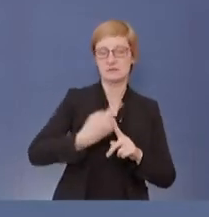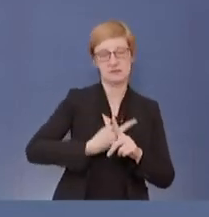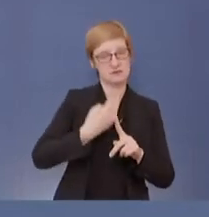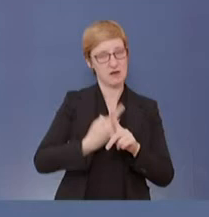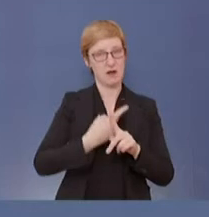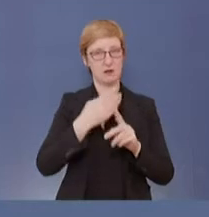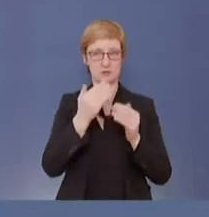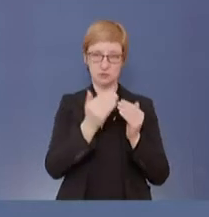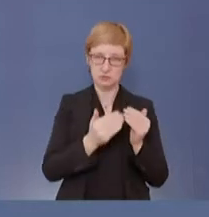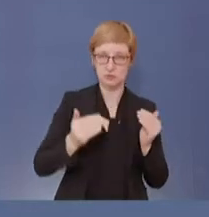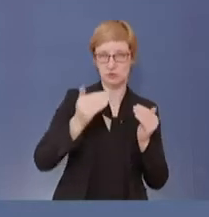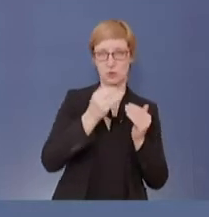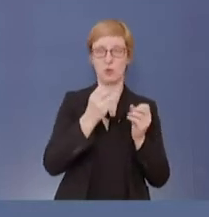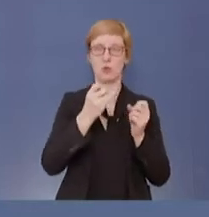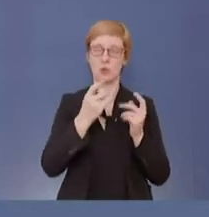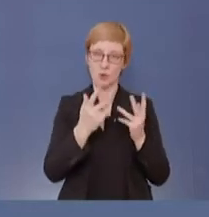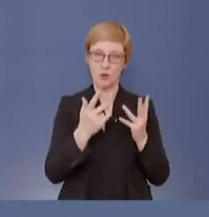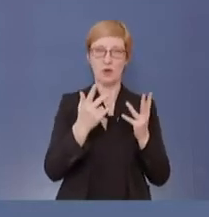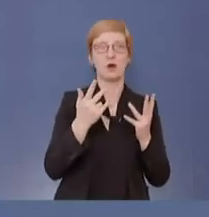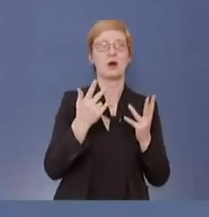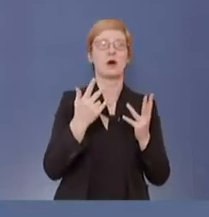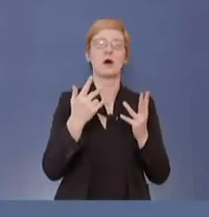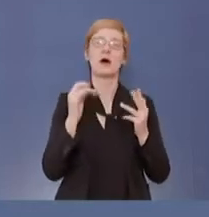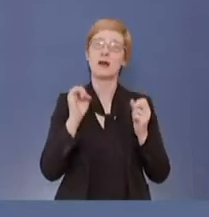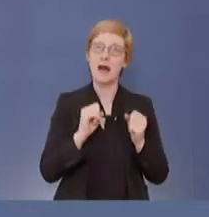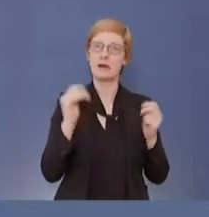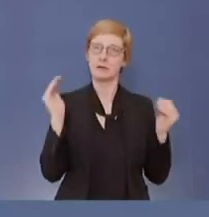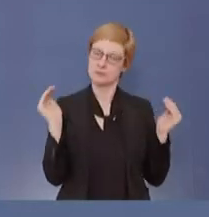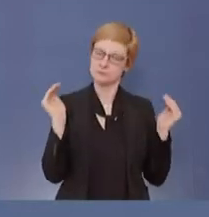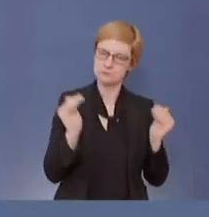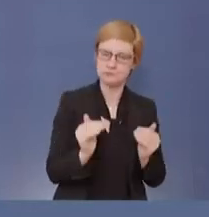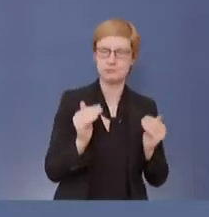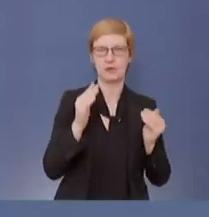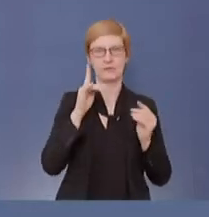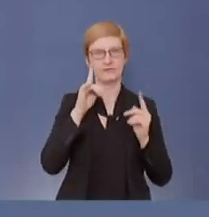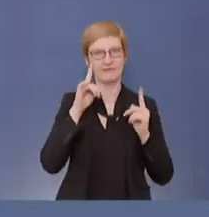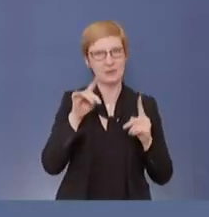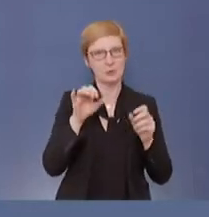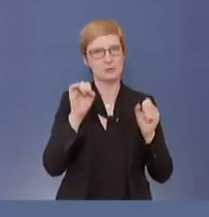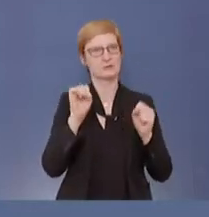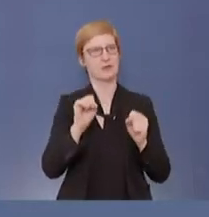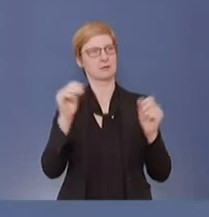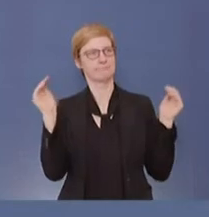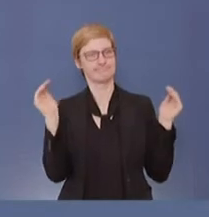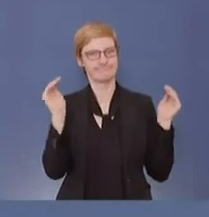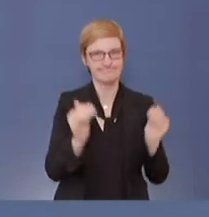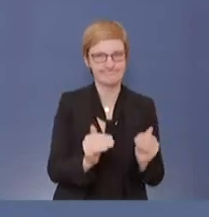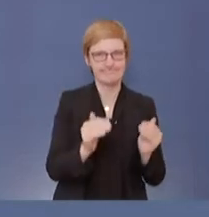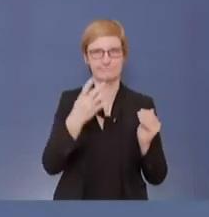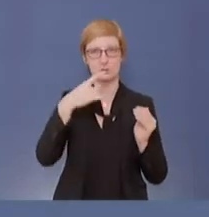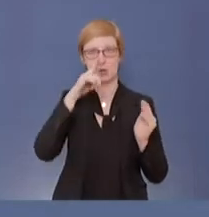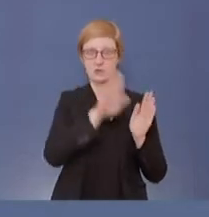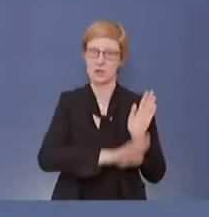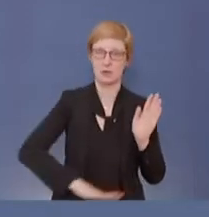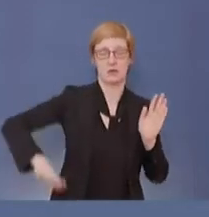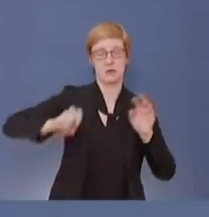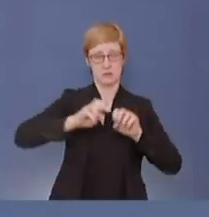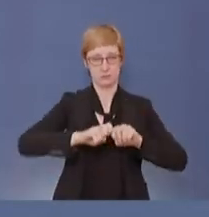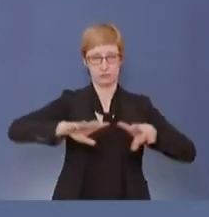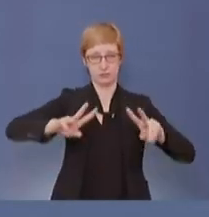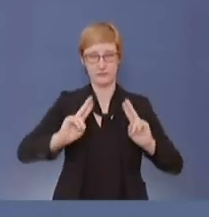herabdämmen können. Dass dieses Virus hier nicht dominant wird und nicht in Deutschland das anrichtet,